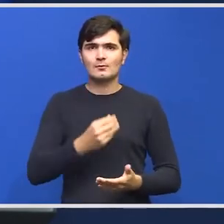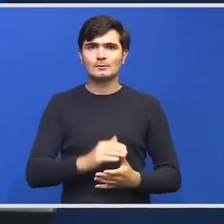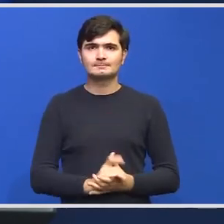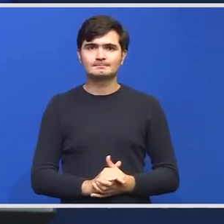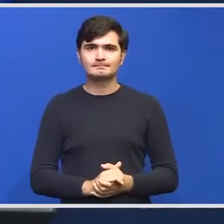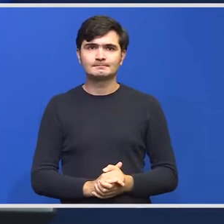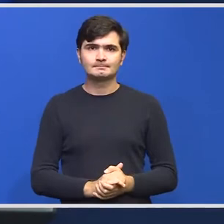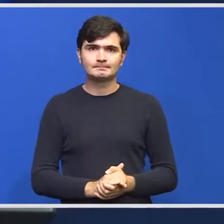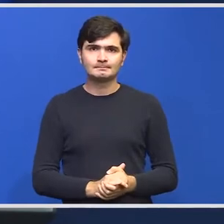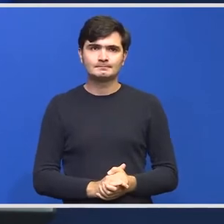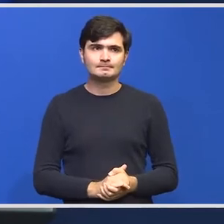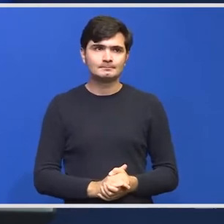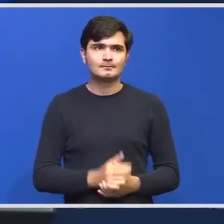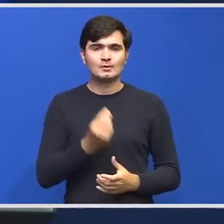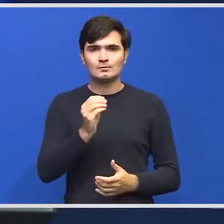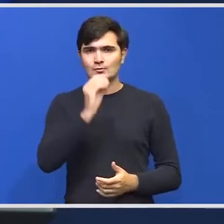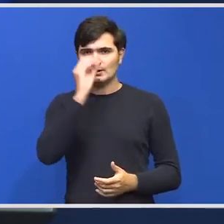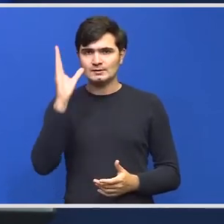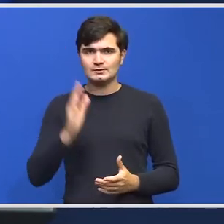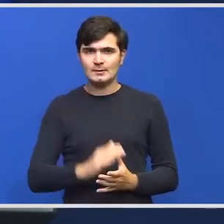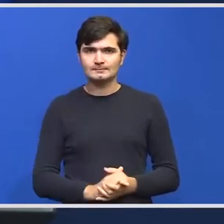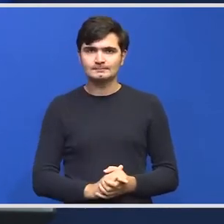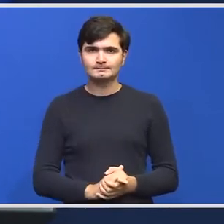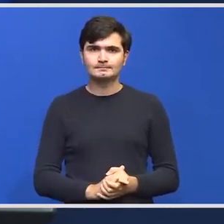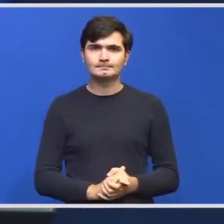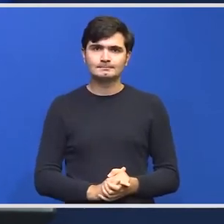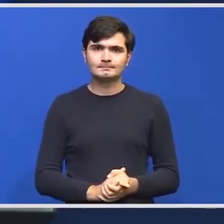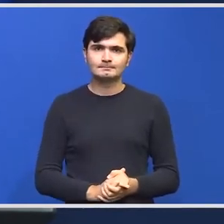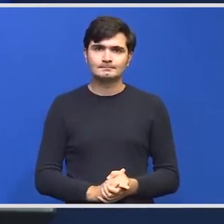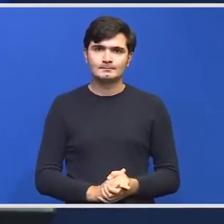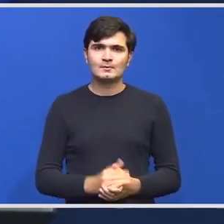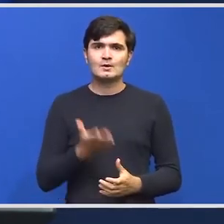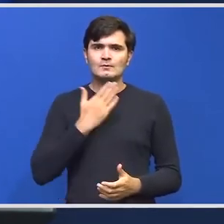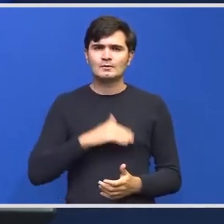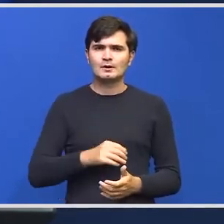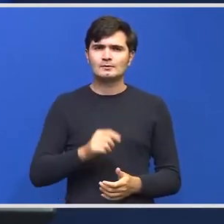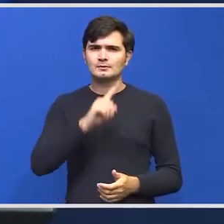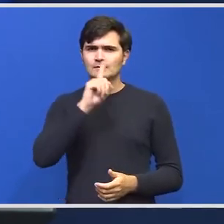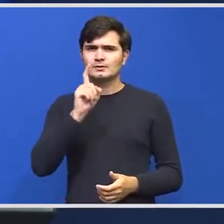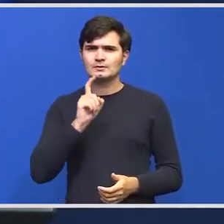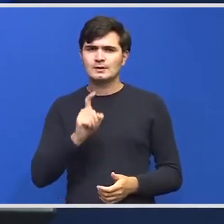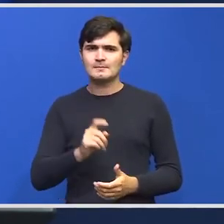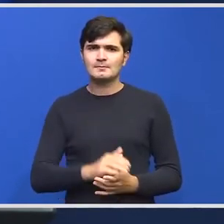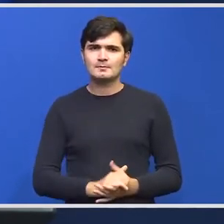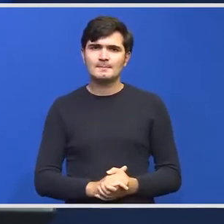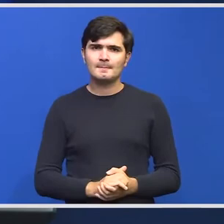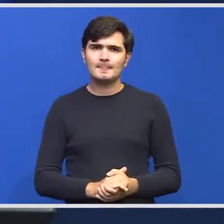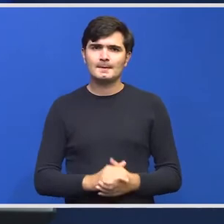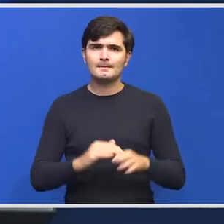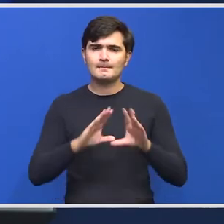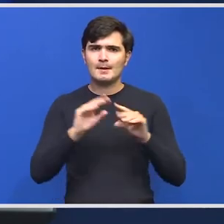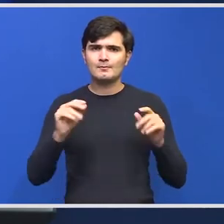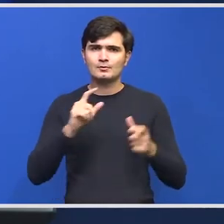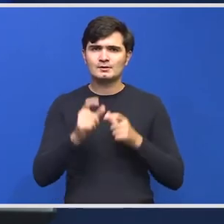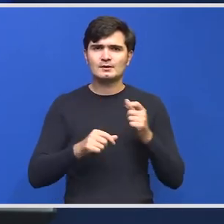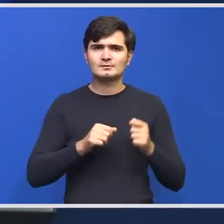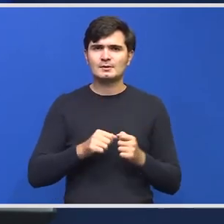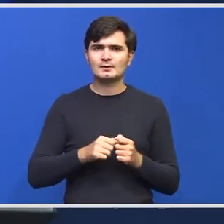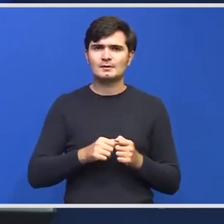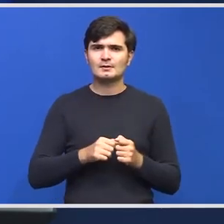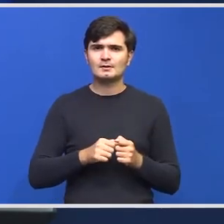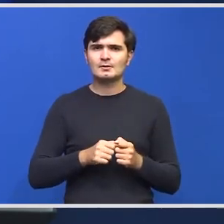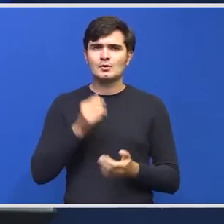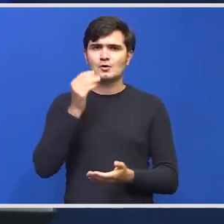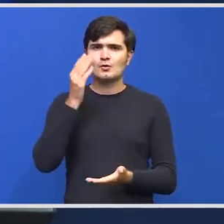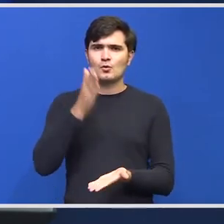dispoziție Bună ziua Francesca Simionesc Observator Antena 1 aș vrea să vă întreb mai multe în legătură cu acel